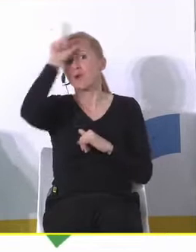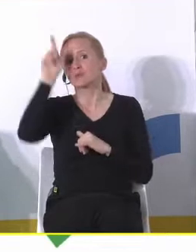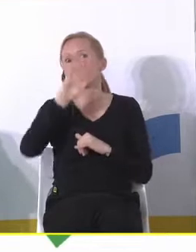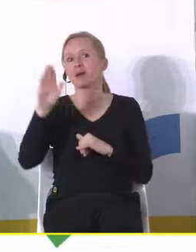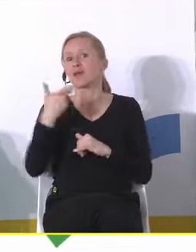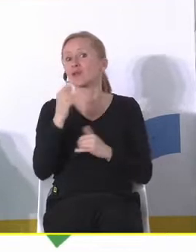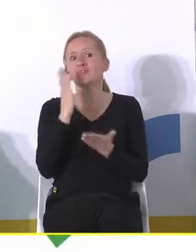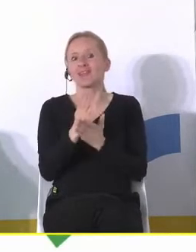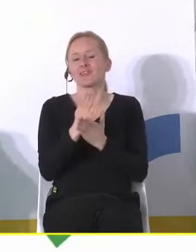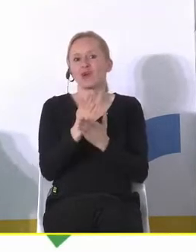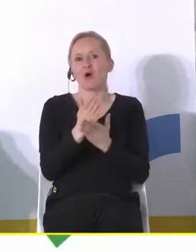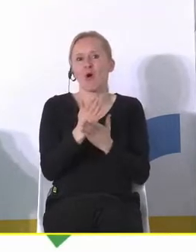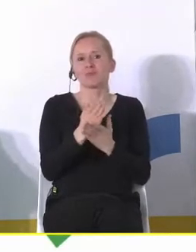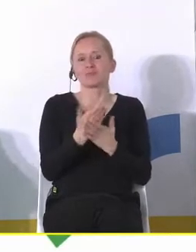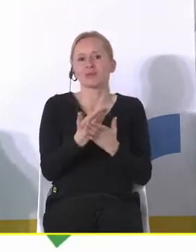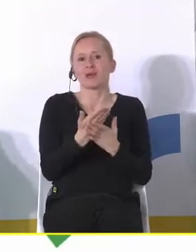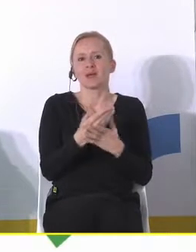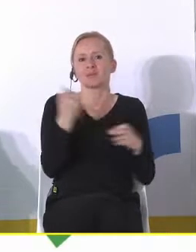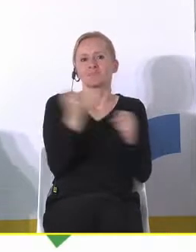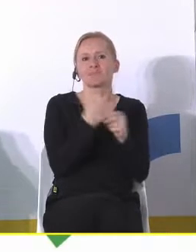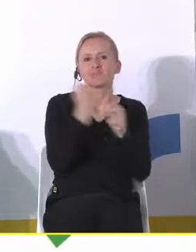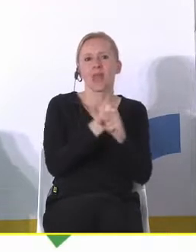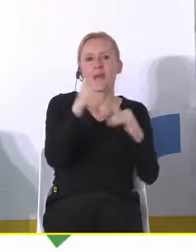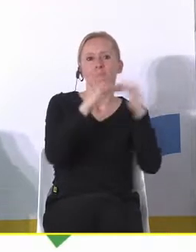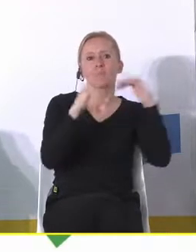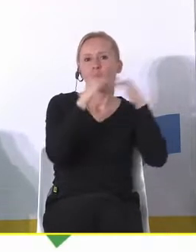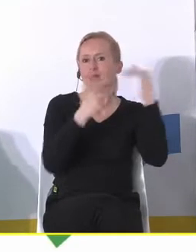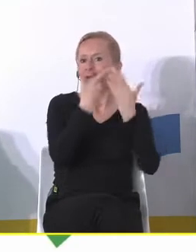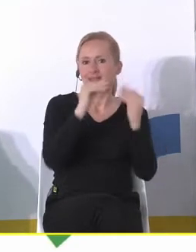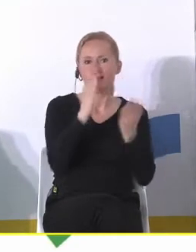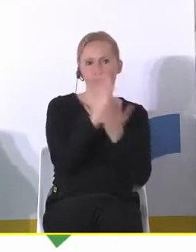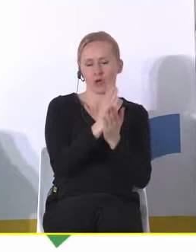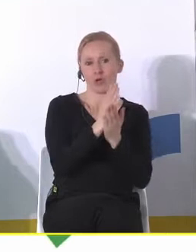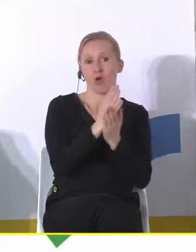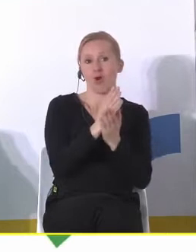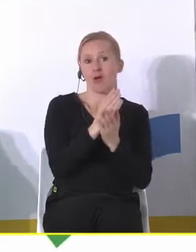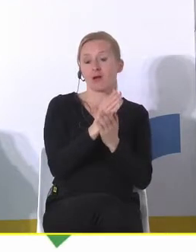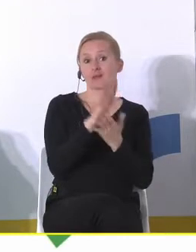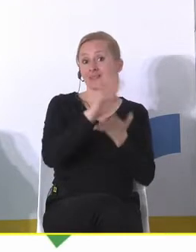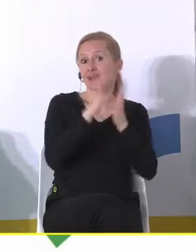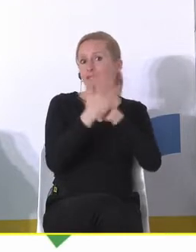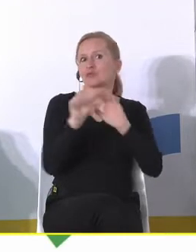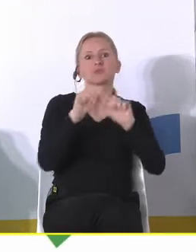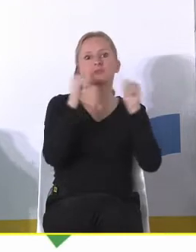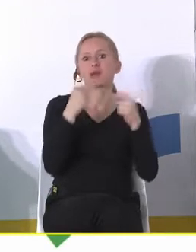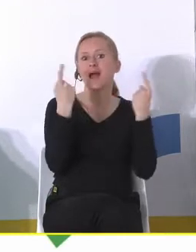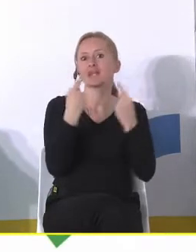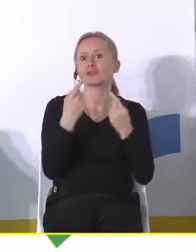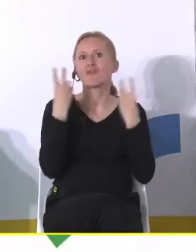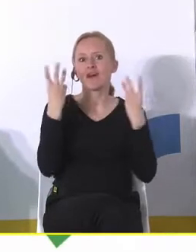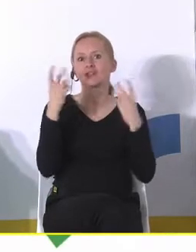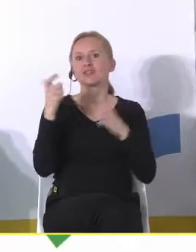Czy to nie jest kostka bauma, ile betonu wylaliśmy i co tam się zadziało, tak, na rynku? Tylko, że to jest ten